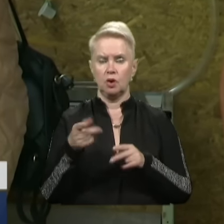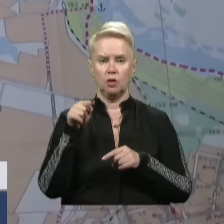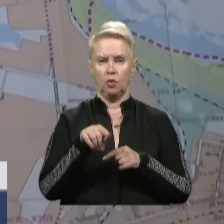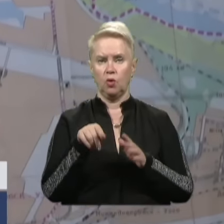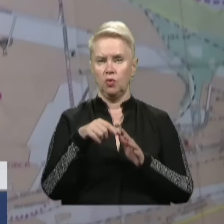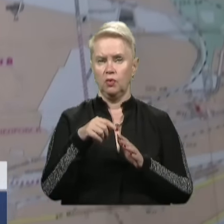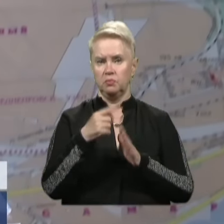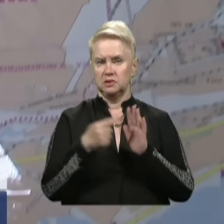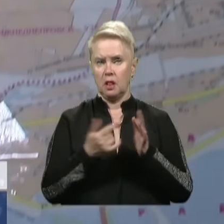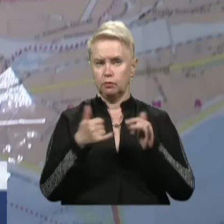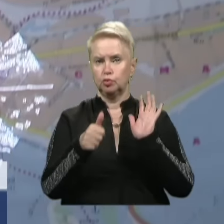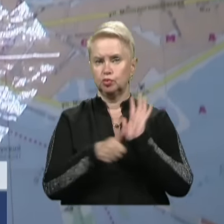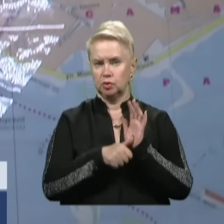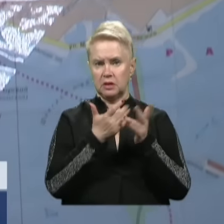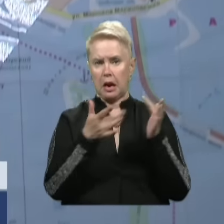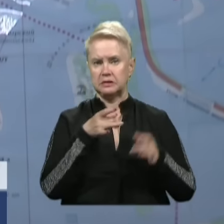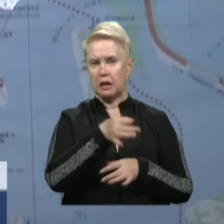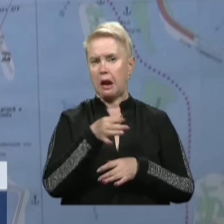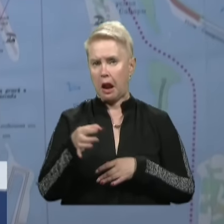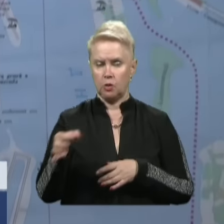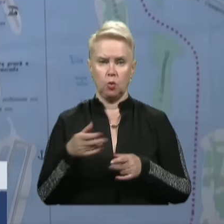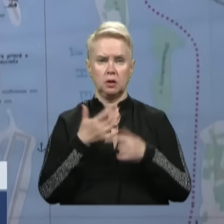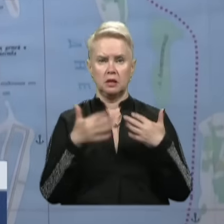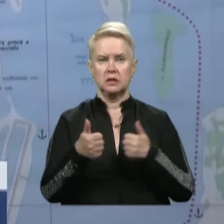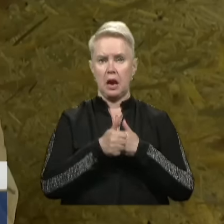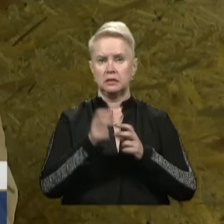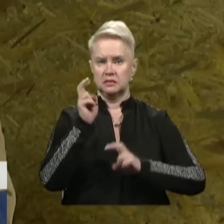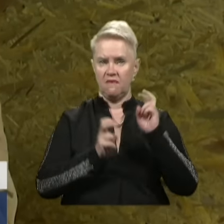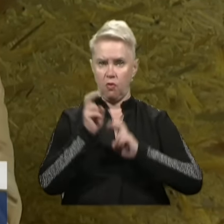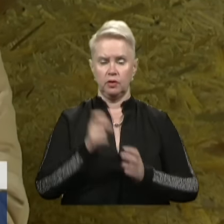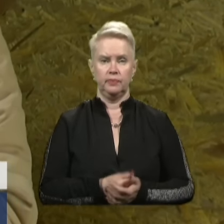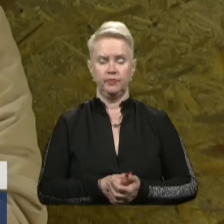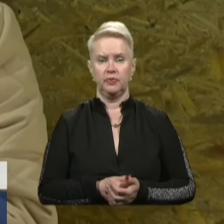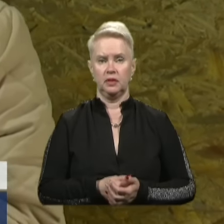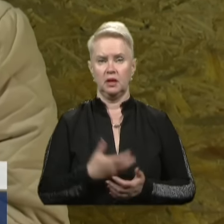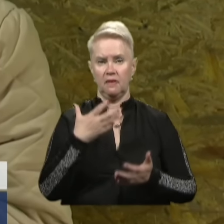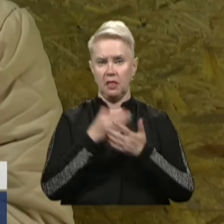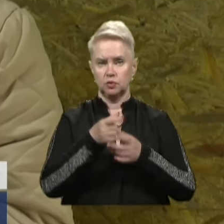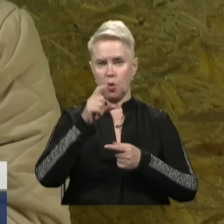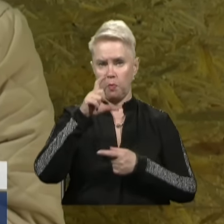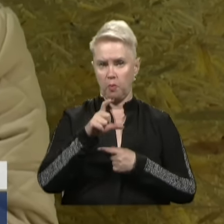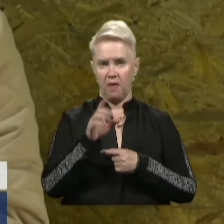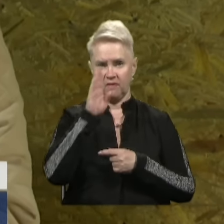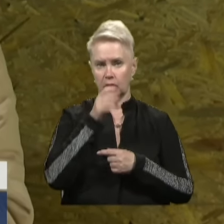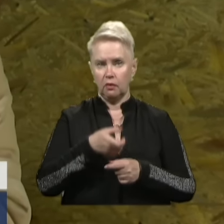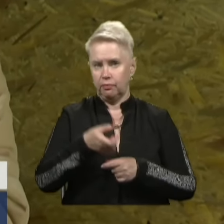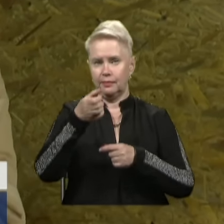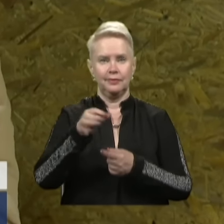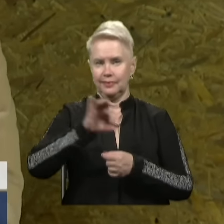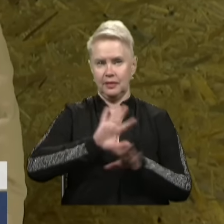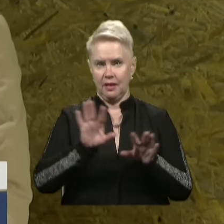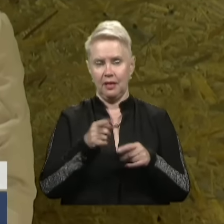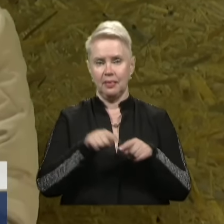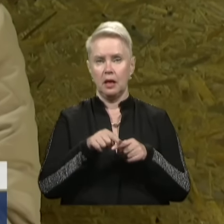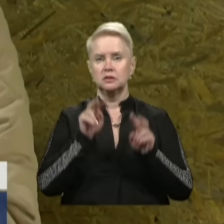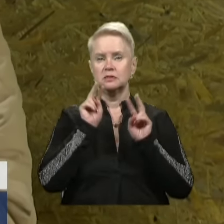Їх у місті шість. Усі в різних районах, в тому числі і біля заводів. Власне, вручну пробірку ніхто повітря не набирає. Цей процес на